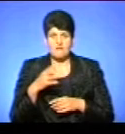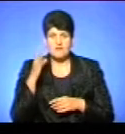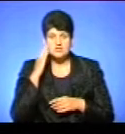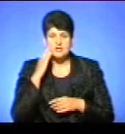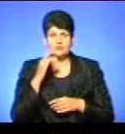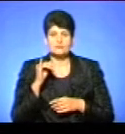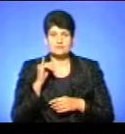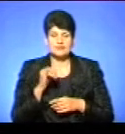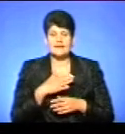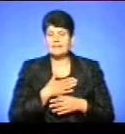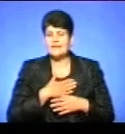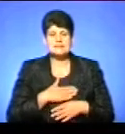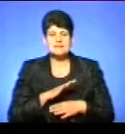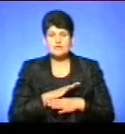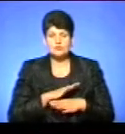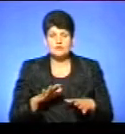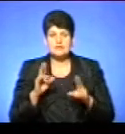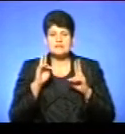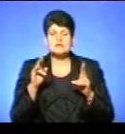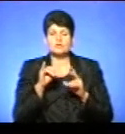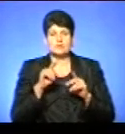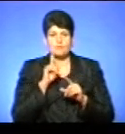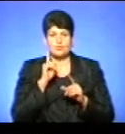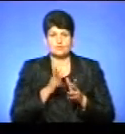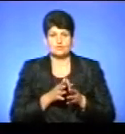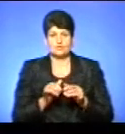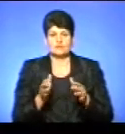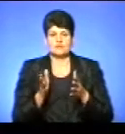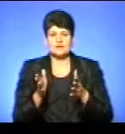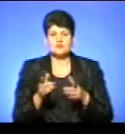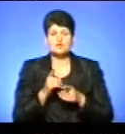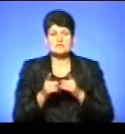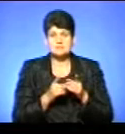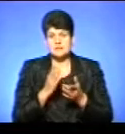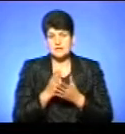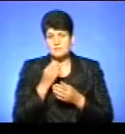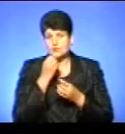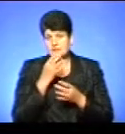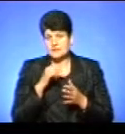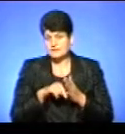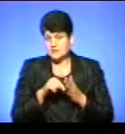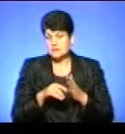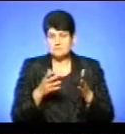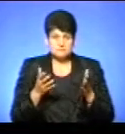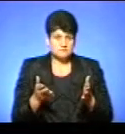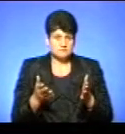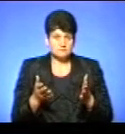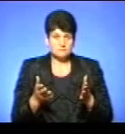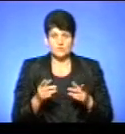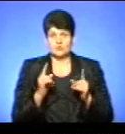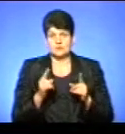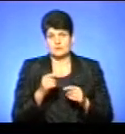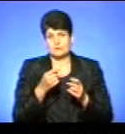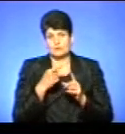незадоволена, я не знаю, до чого молодь йде. Якщо зміни, безумовно, несуть якийсь позитивний, хороший характер, то лише